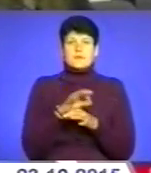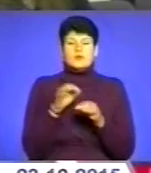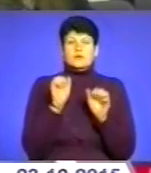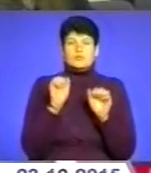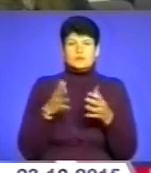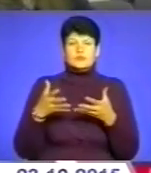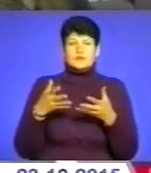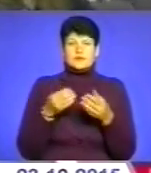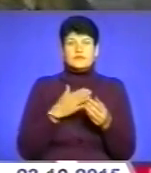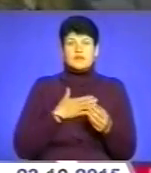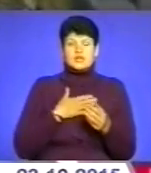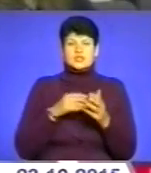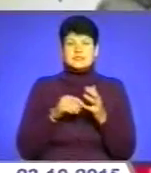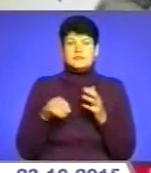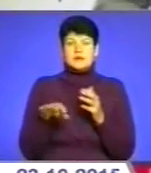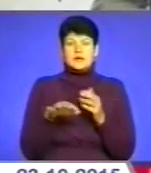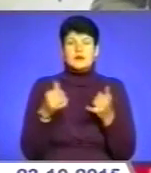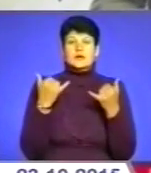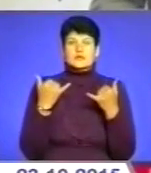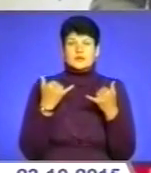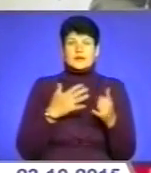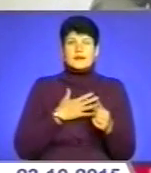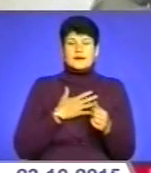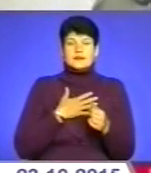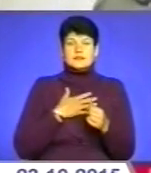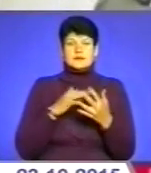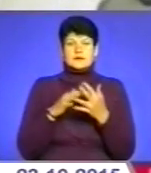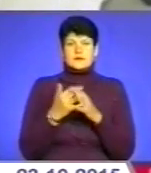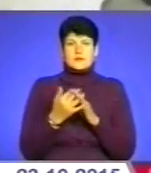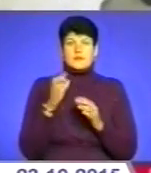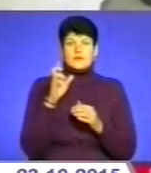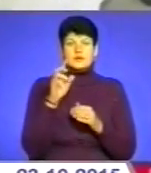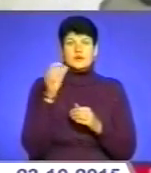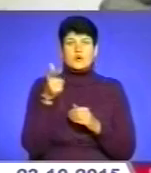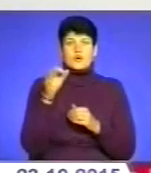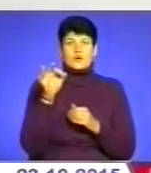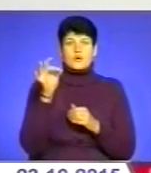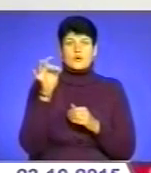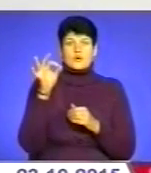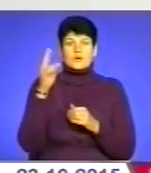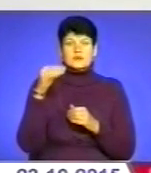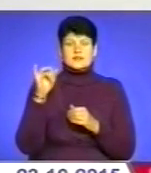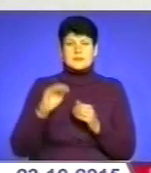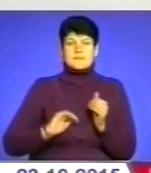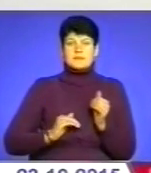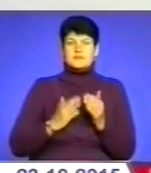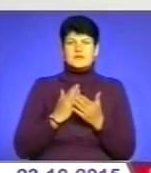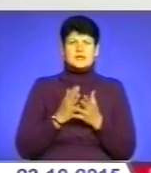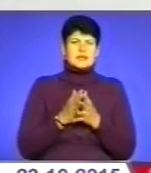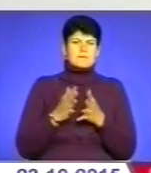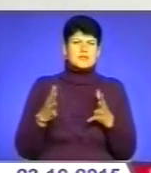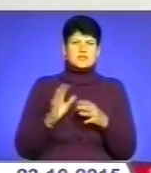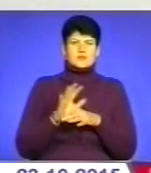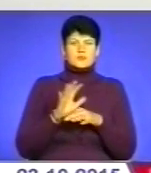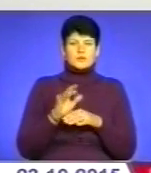втілений нашим земляком, а сьогодні канадським аграрієм Борисом Городинським. Підприємець наразі є найбільшим виробником